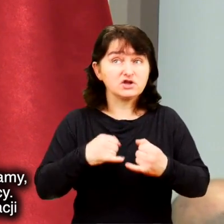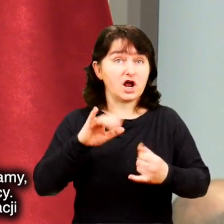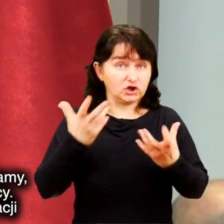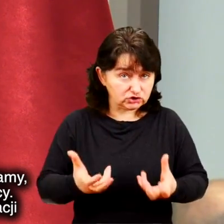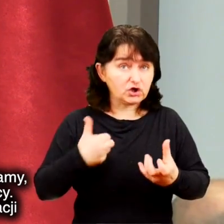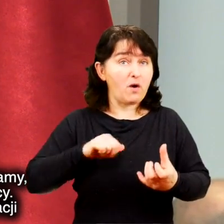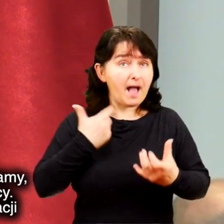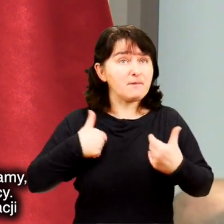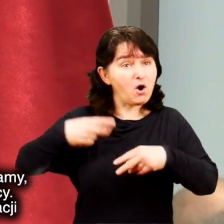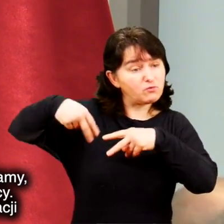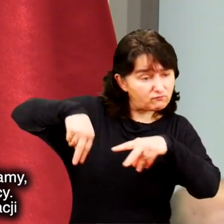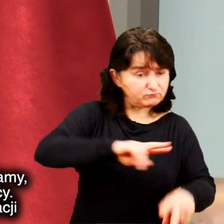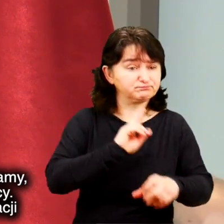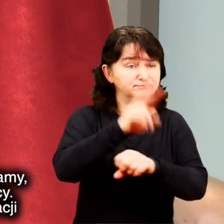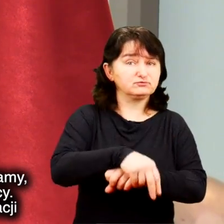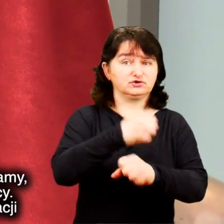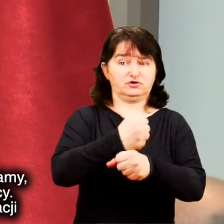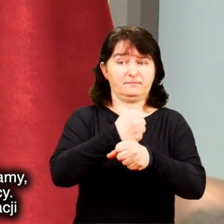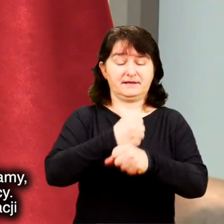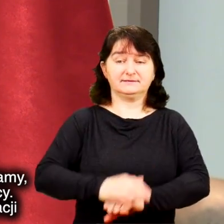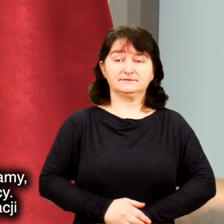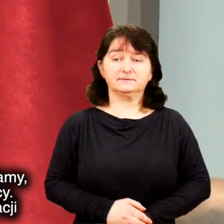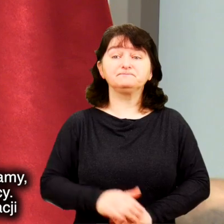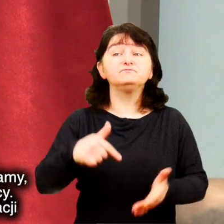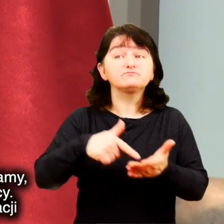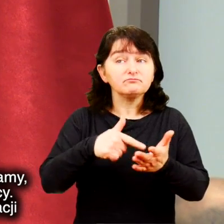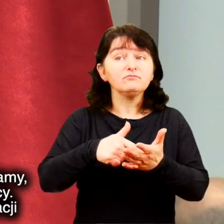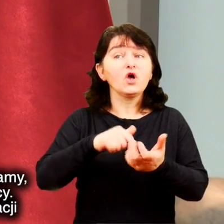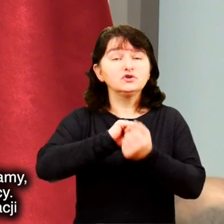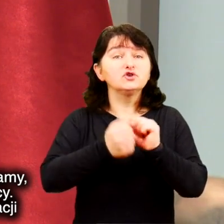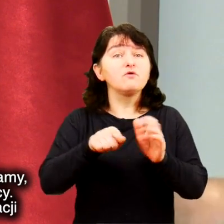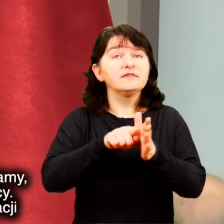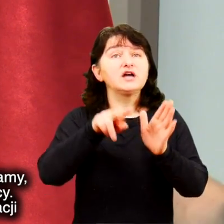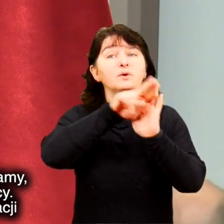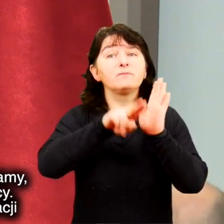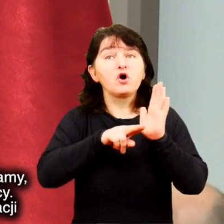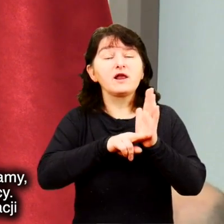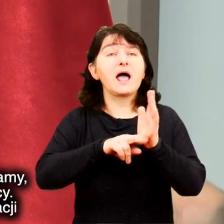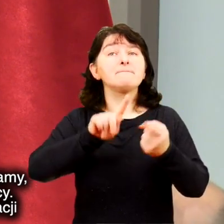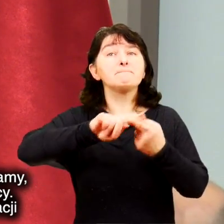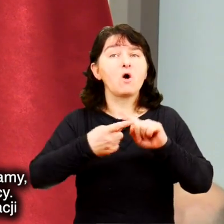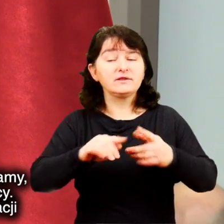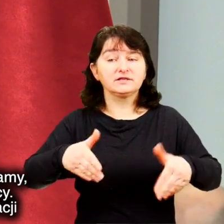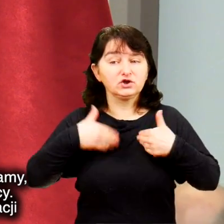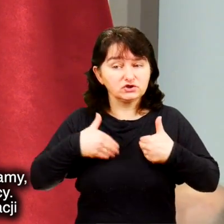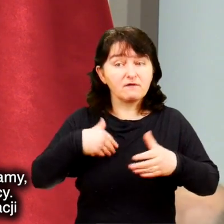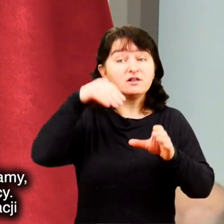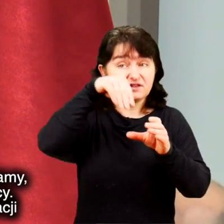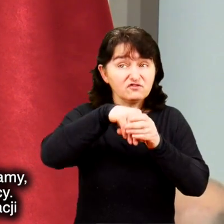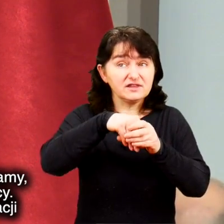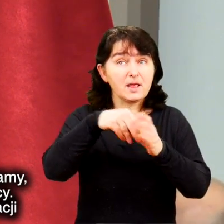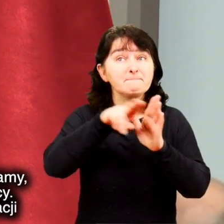te osoby jak chcą i mogą, mogły wrócić na rynek pracy. To są też programy polityki